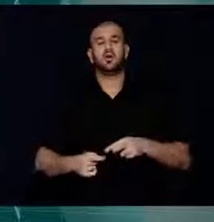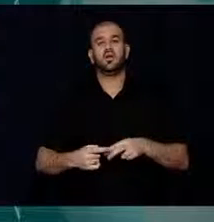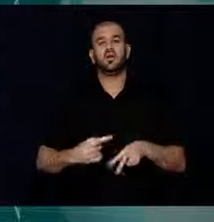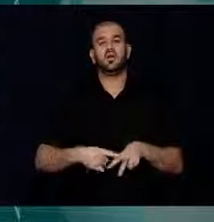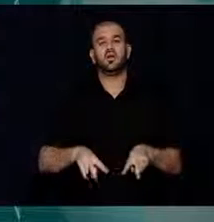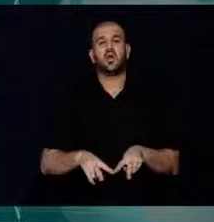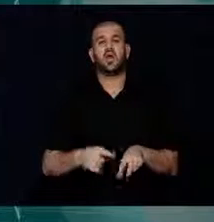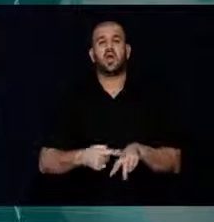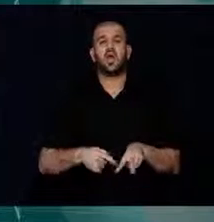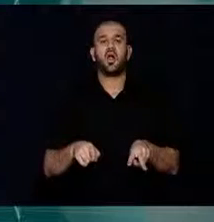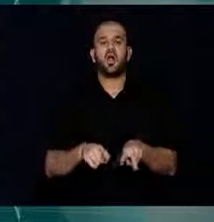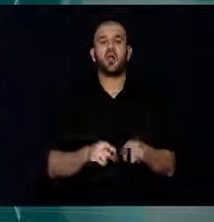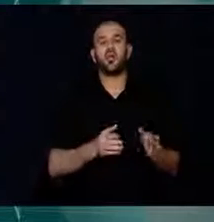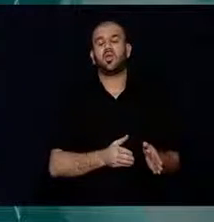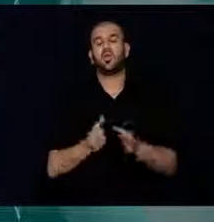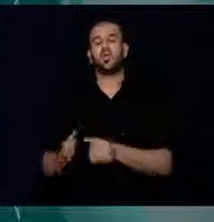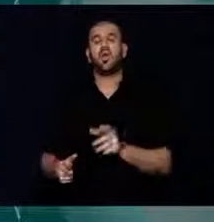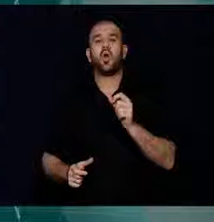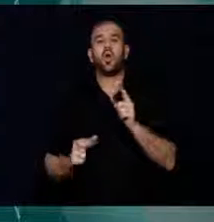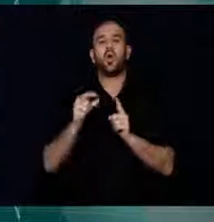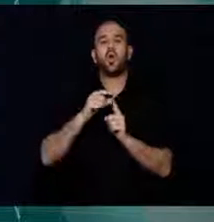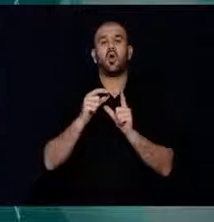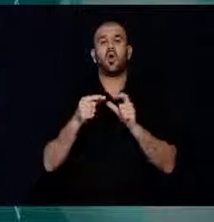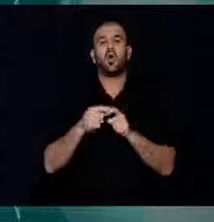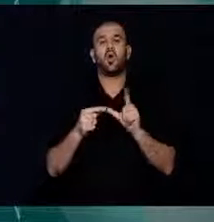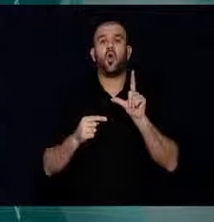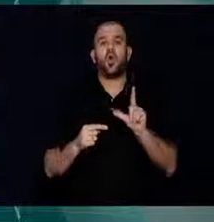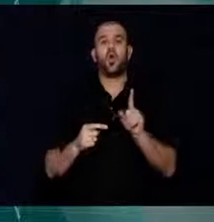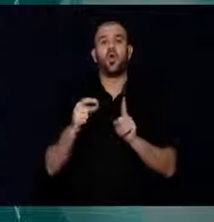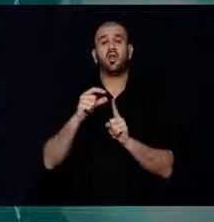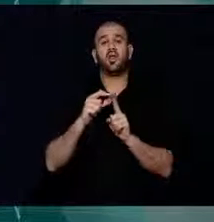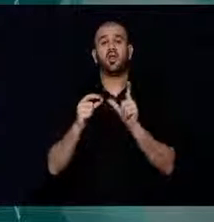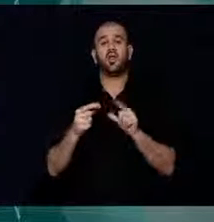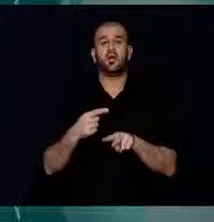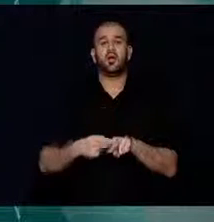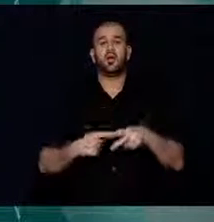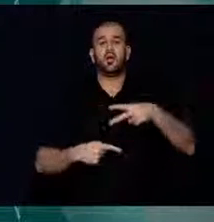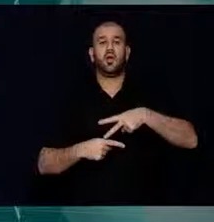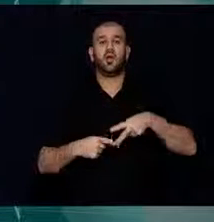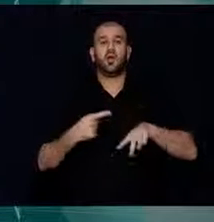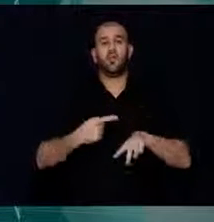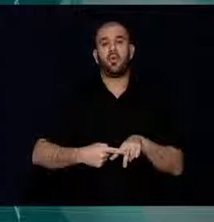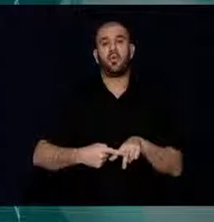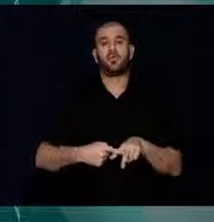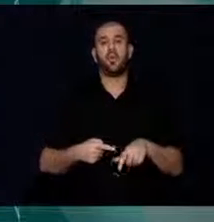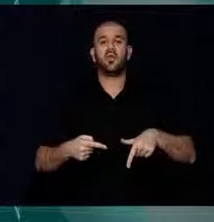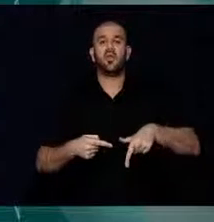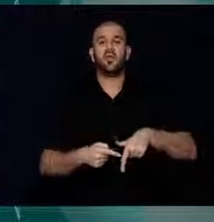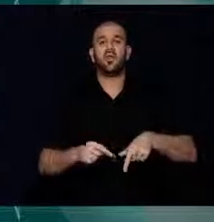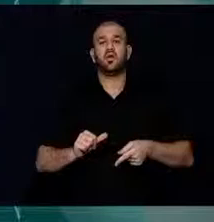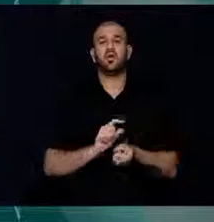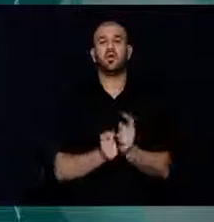Macila, Özmer Han Finans'da Ömer, Arhun adına kayıtlı bulunuyor.